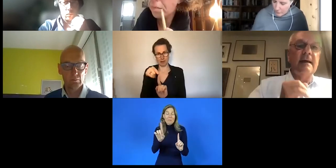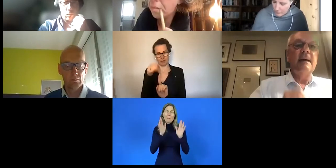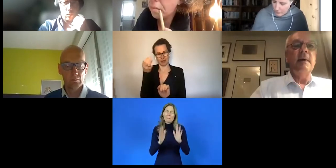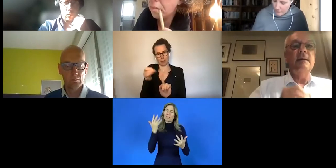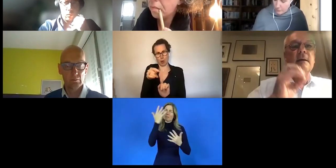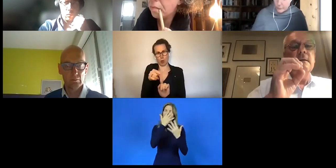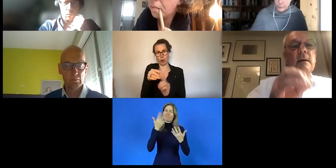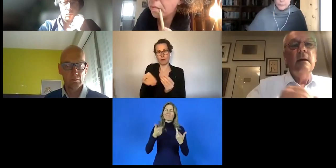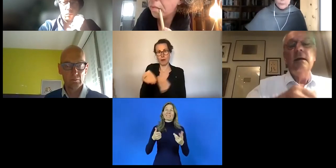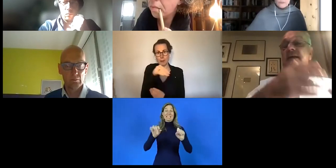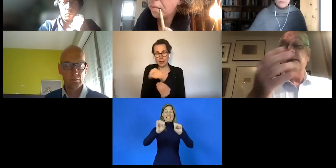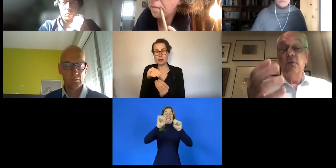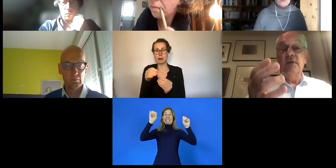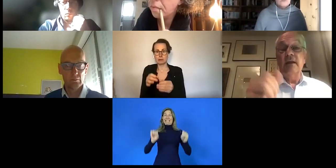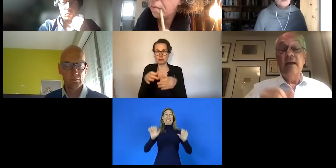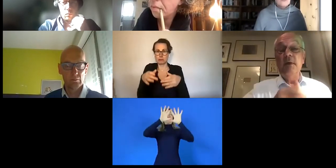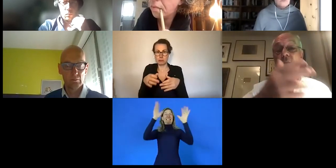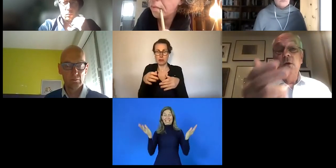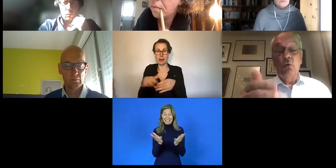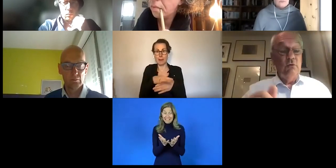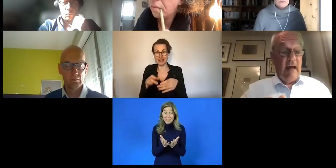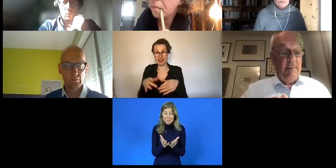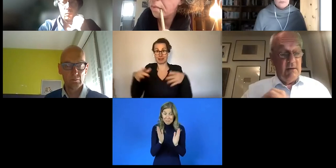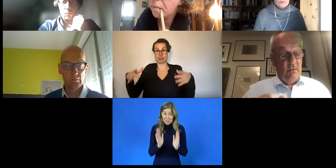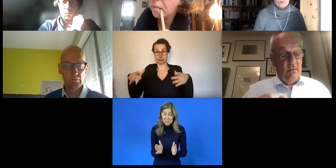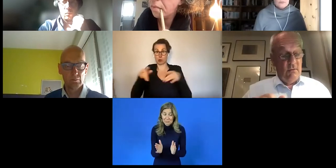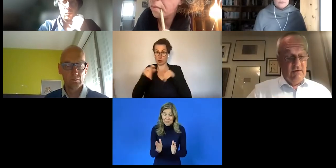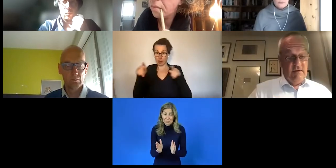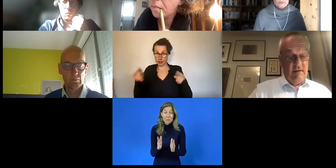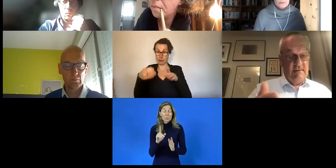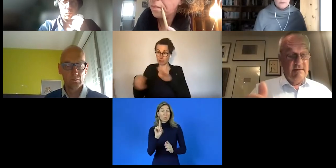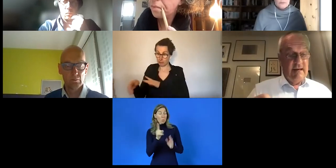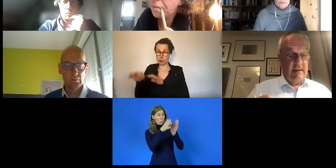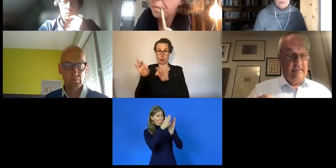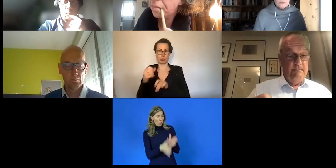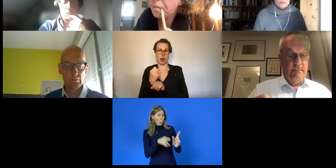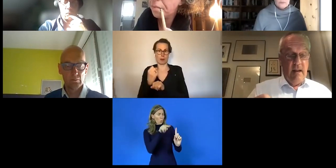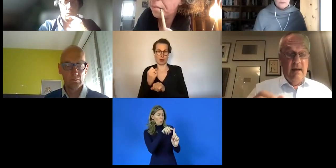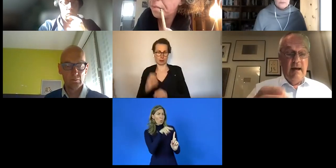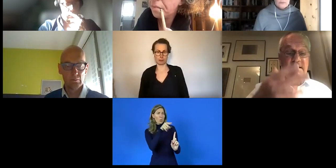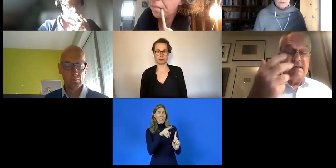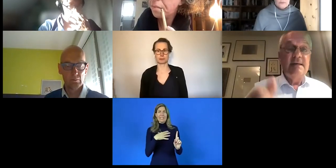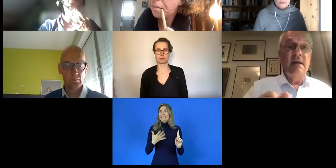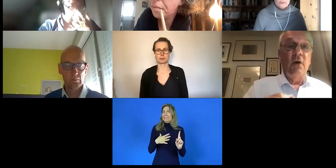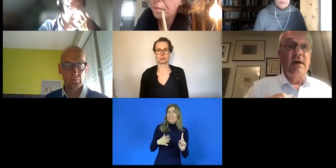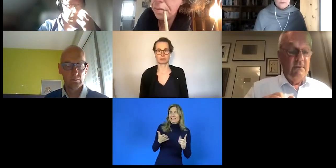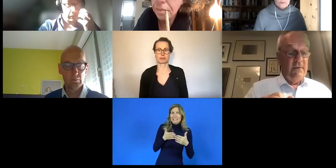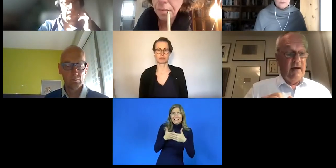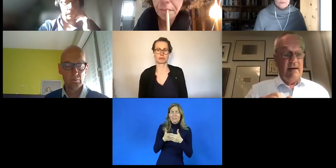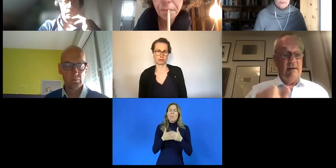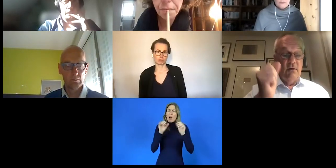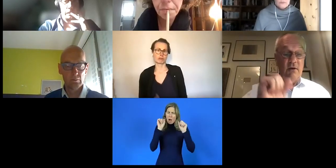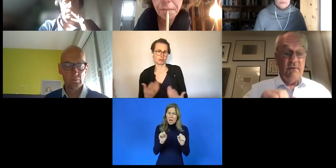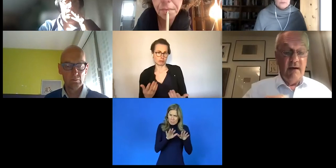in seiner Gemeinde, in seinem Unternehmen gut arbeiten und beschäftigt sein kann. Also das ist die neue